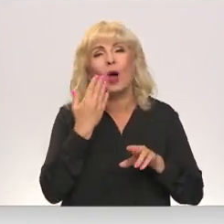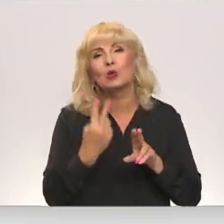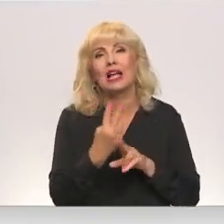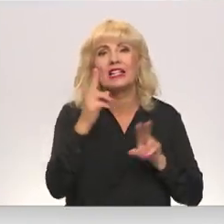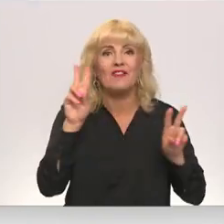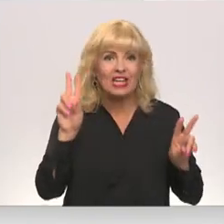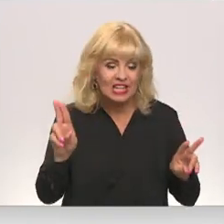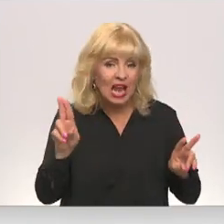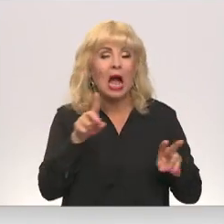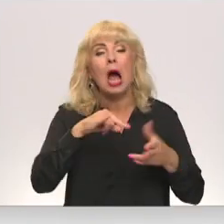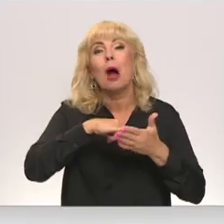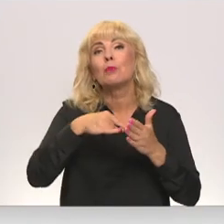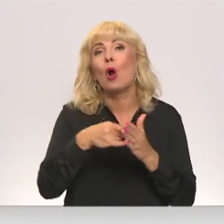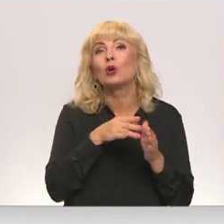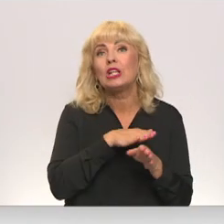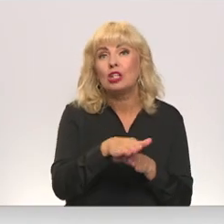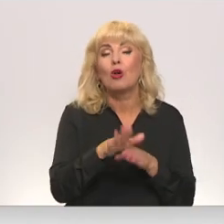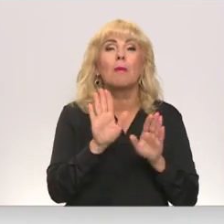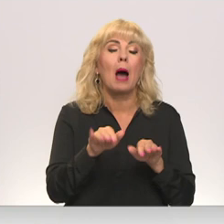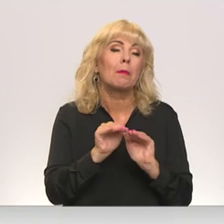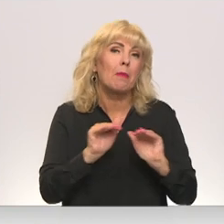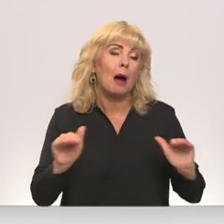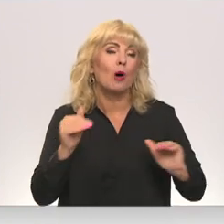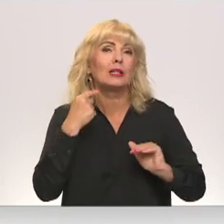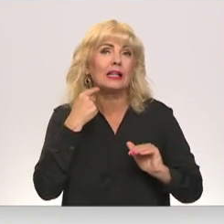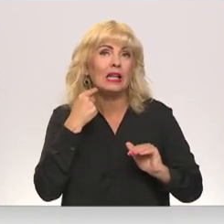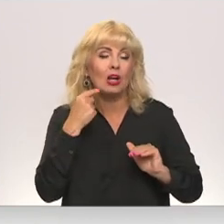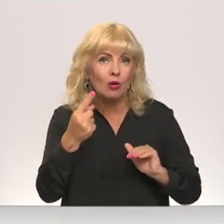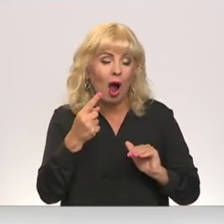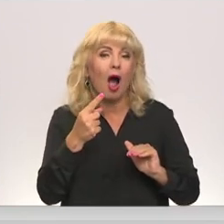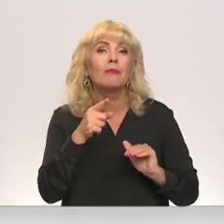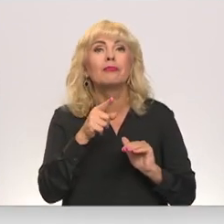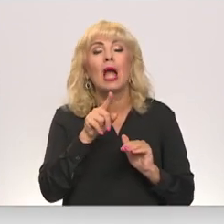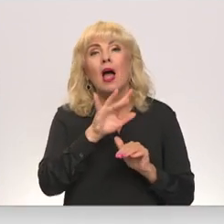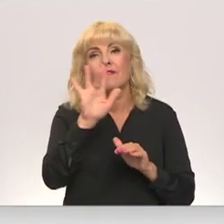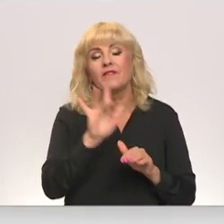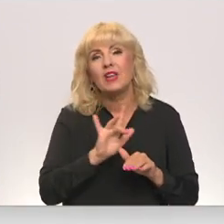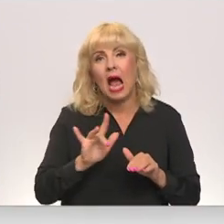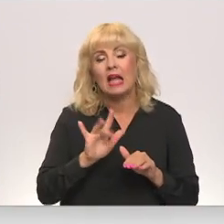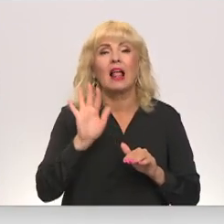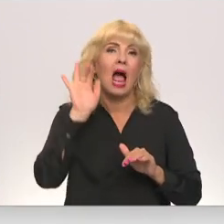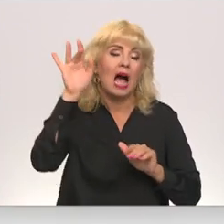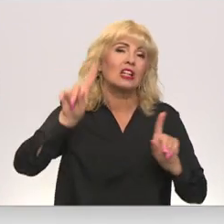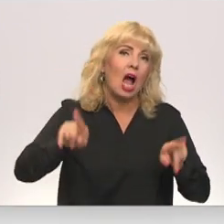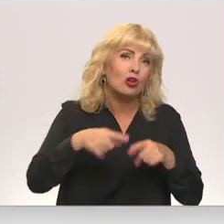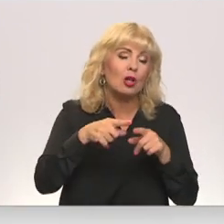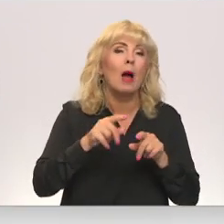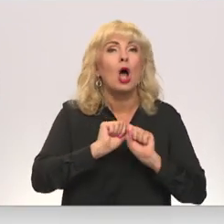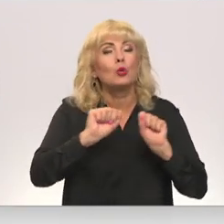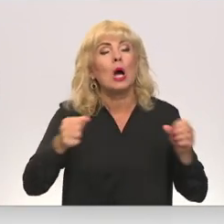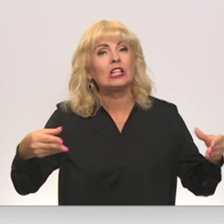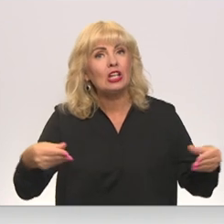Digitālā dvīņa projekta īstenošana būs par pamatrīgas, kā vietpilsētas konceptu izveidēju un attīstībai nodrošinot investoriem